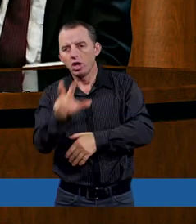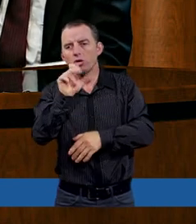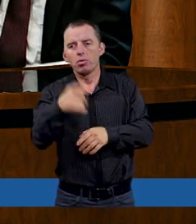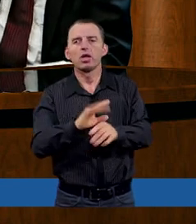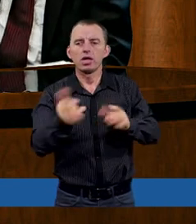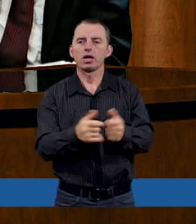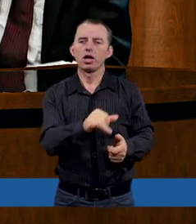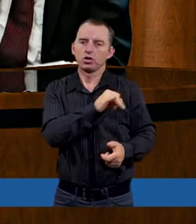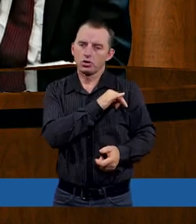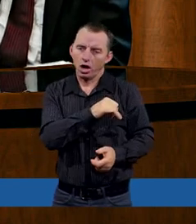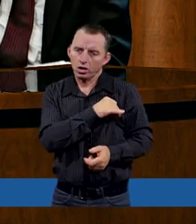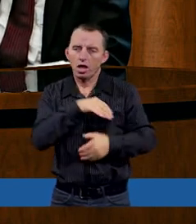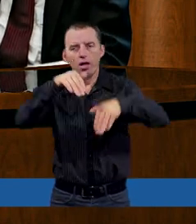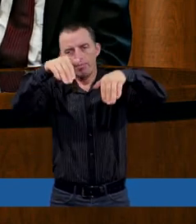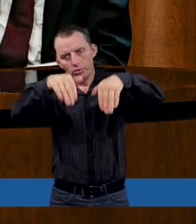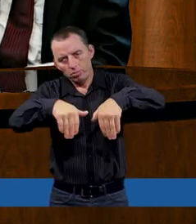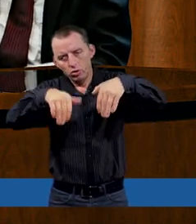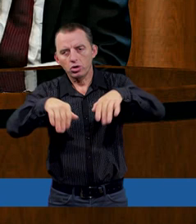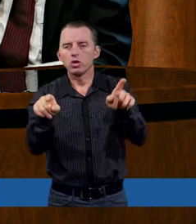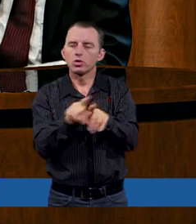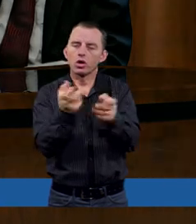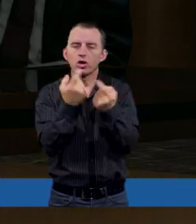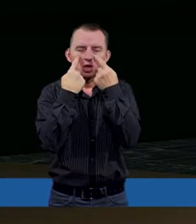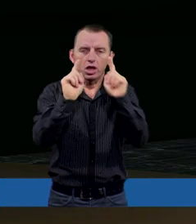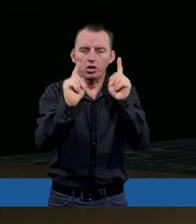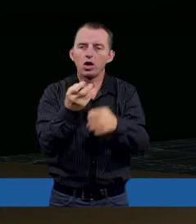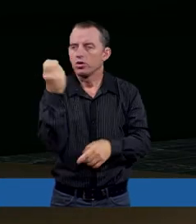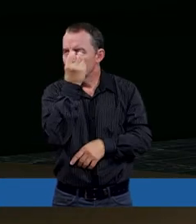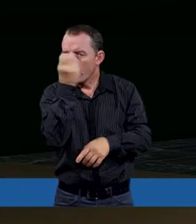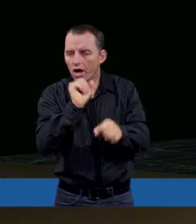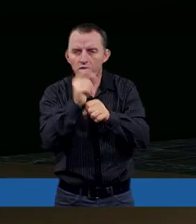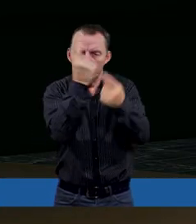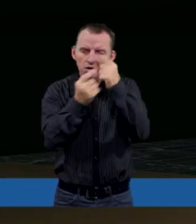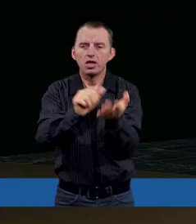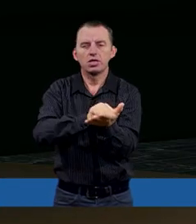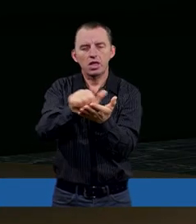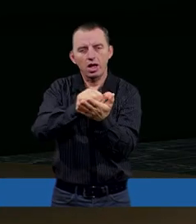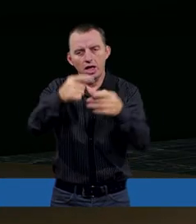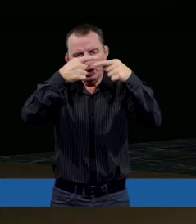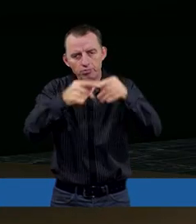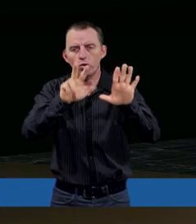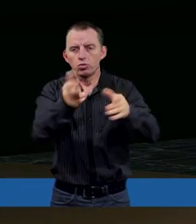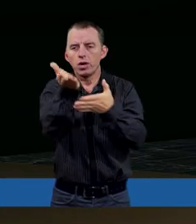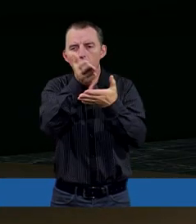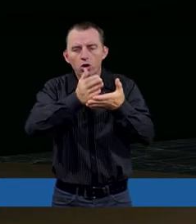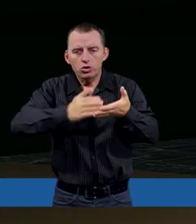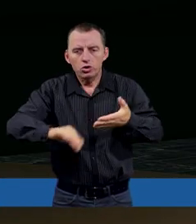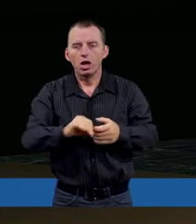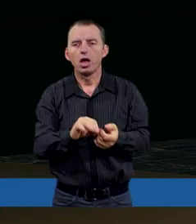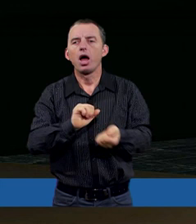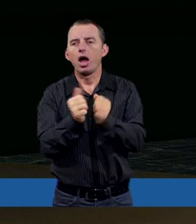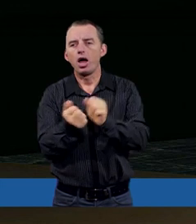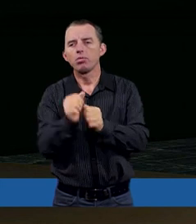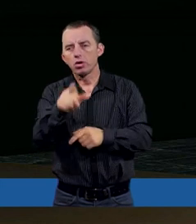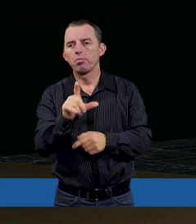grzeszności, której być może w sobie nie dostrzega. Taka ciekawa myśl tu jest w 11 wierszu 8 rozdziału. Albo